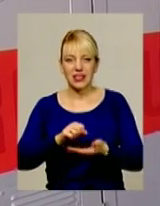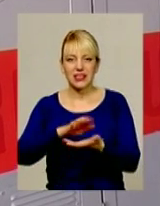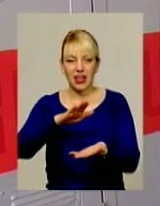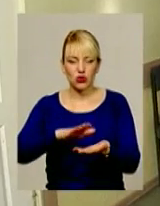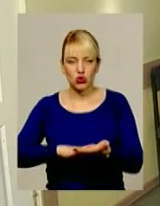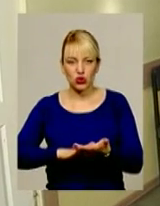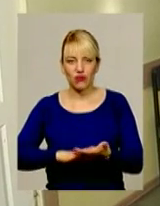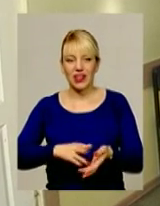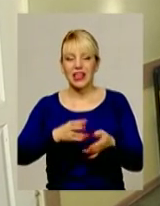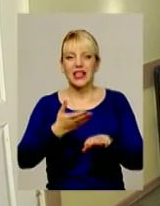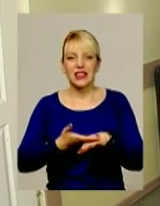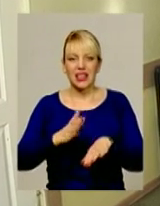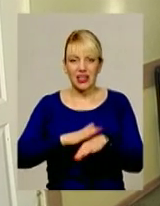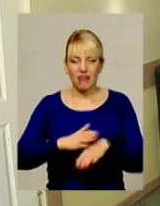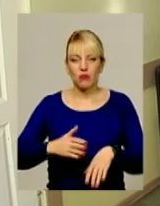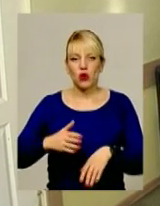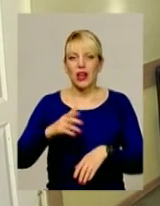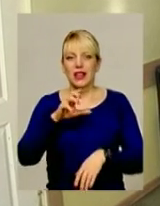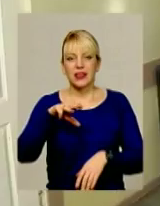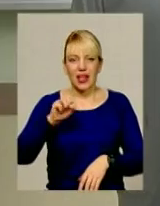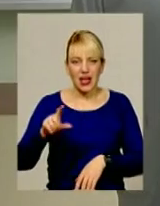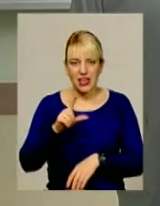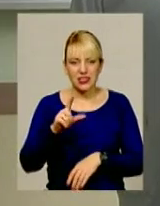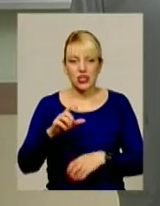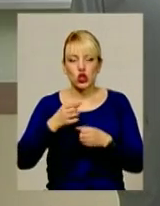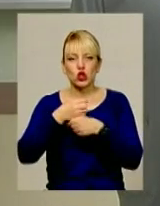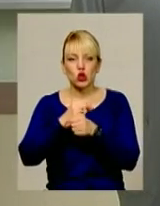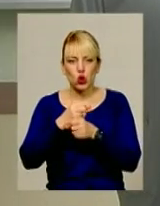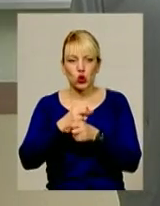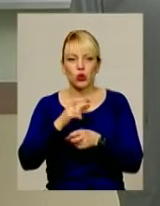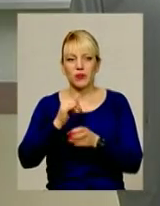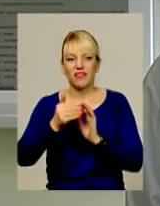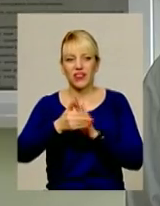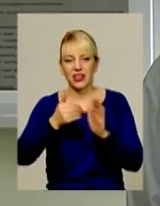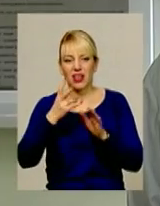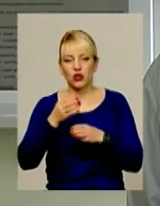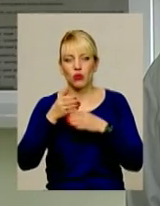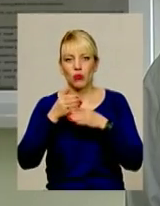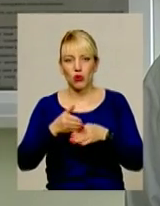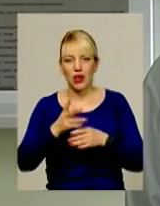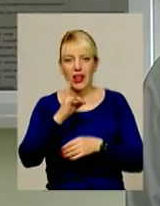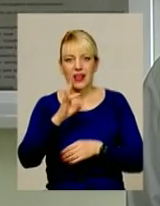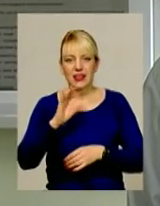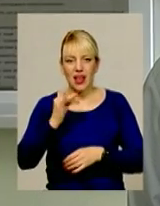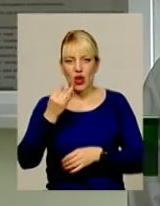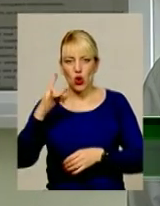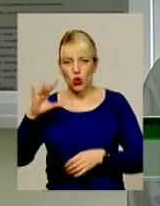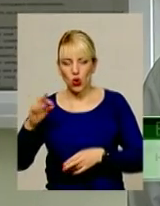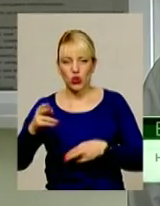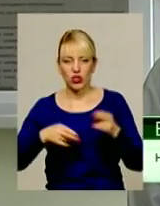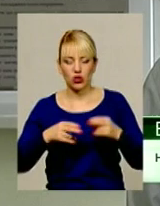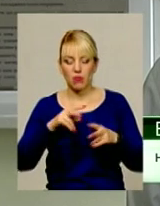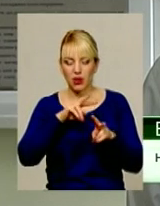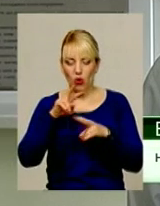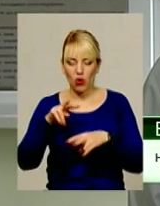зостигнову осуглову і голови. На допомогу викликали нейрохірурга з обласної лікарні. При огляді стан хворої був важкий, але